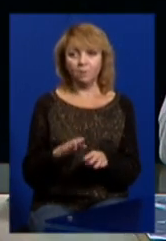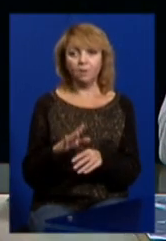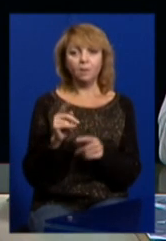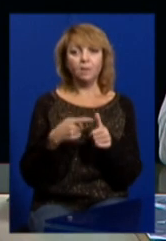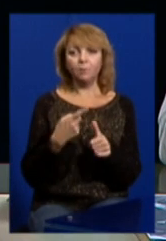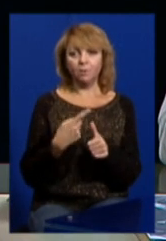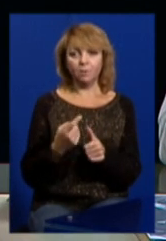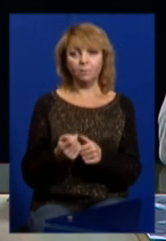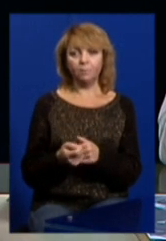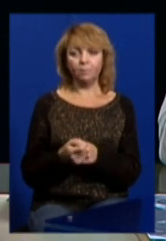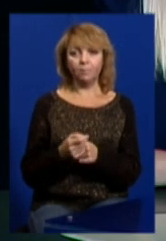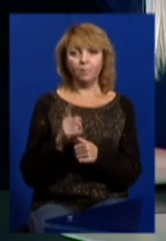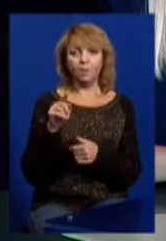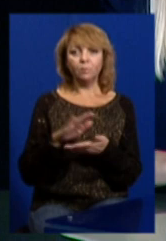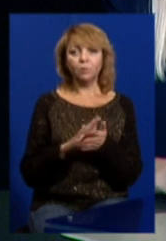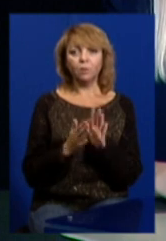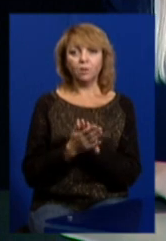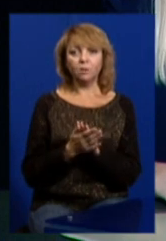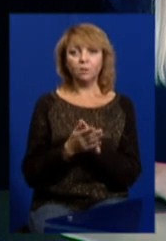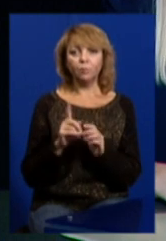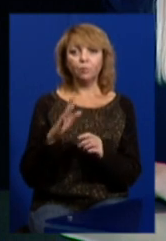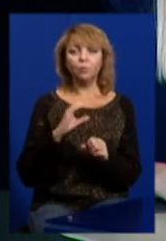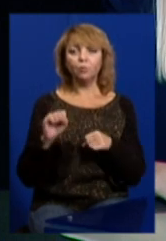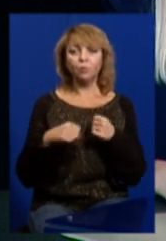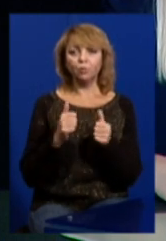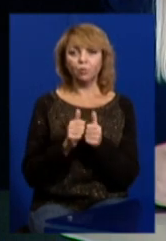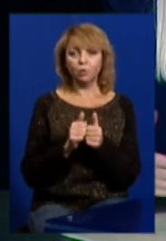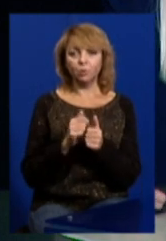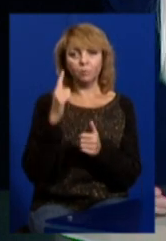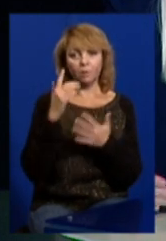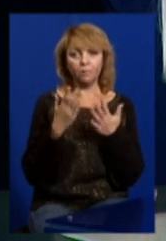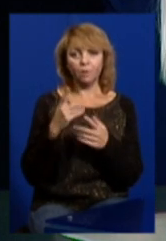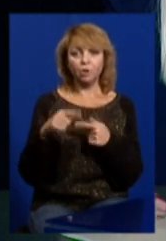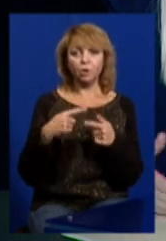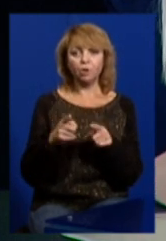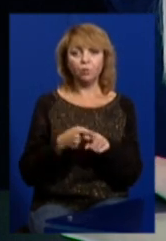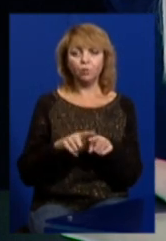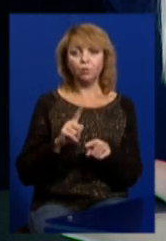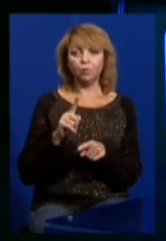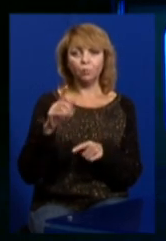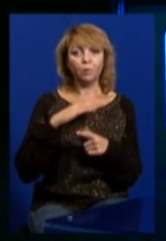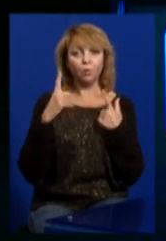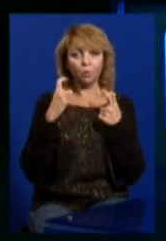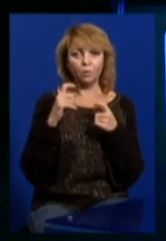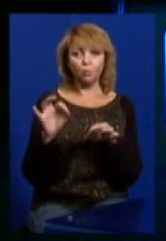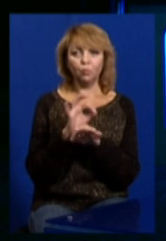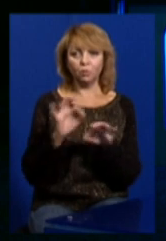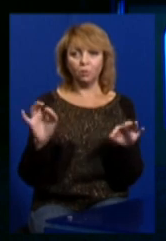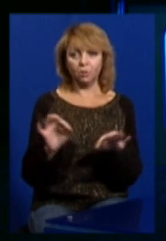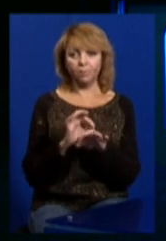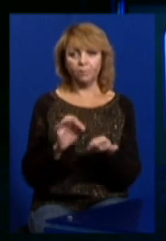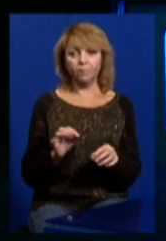ні ім'я. Там ситуація, чому були обурені сусіди, мабуть, через те, що гучно музику вони включили, да, ці люди.